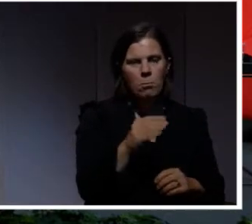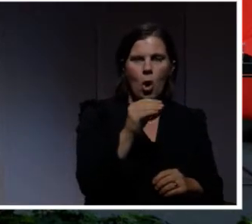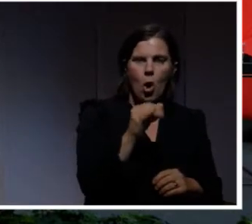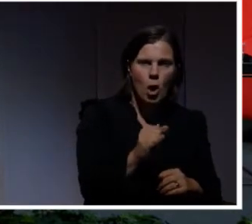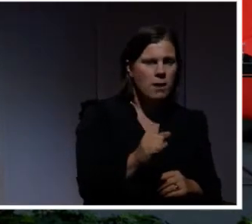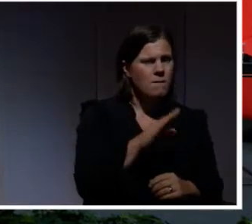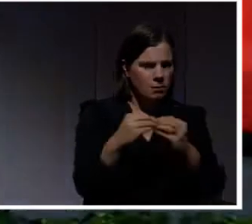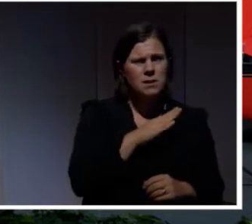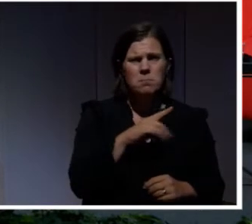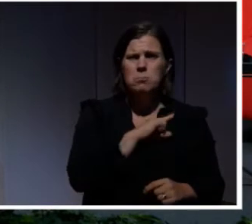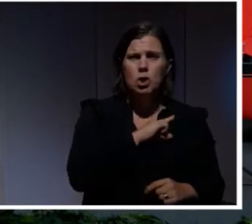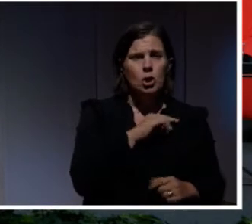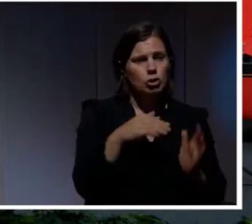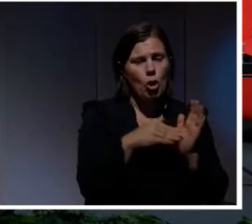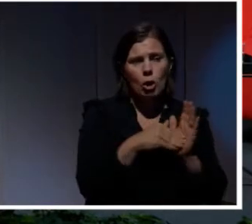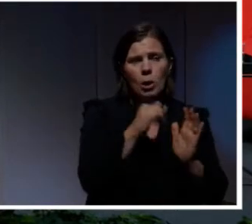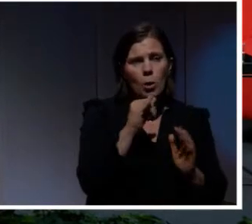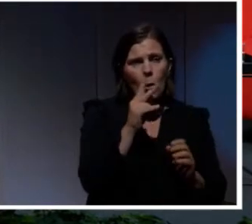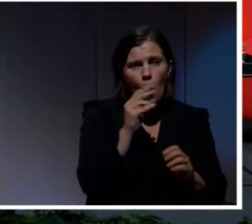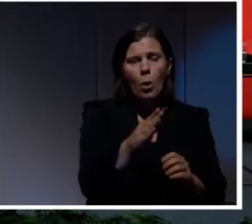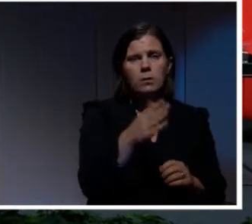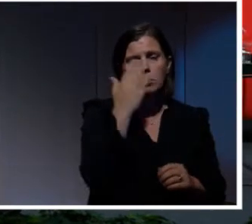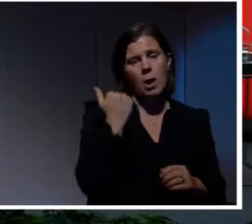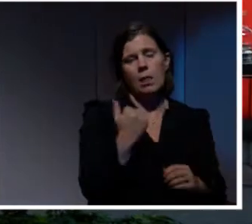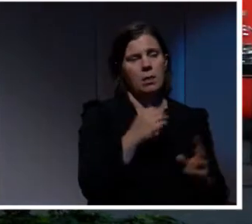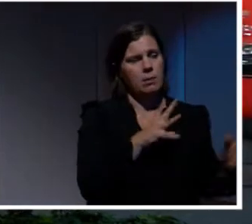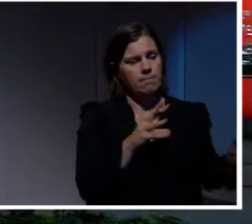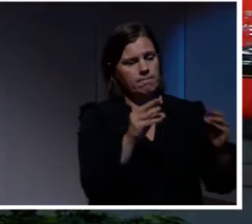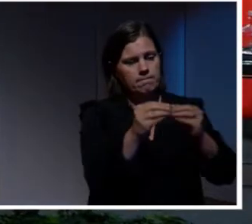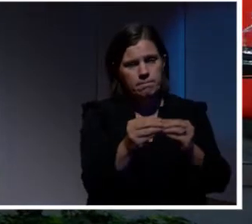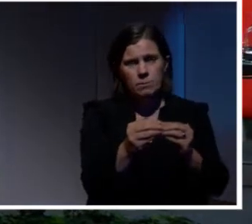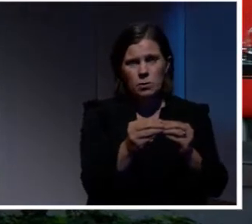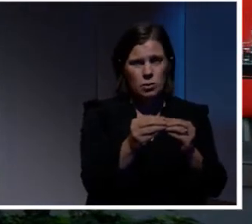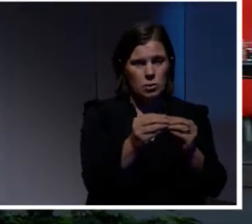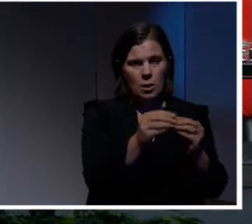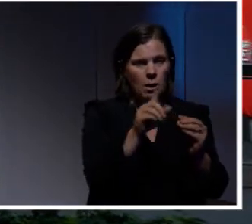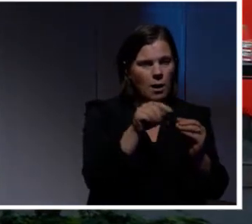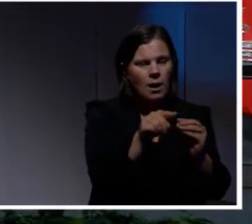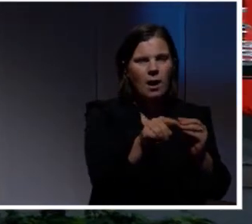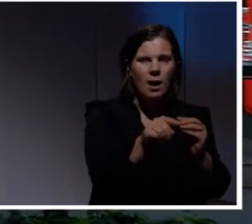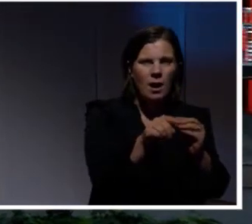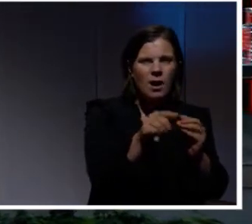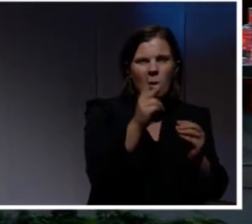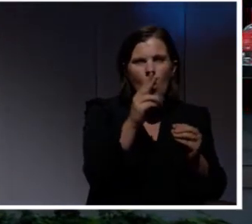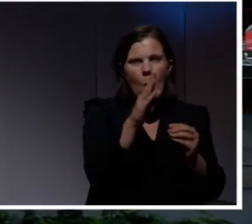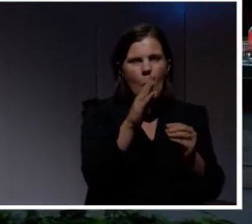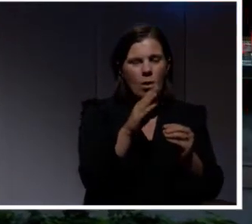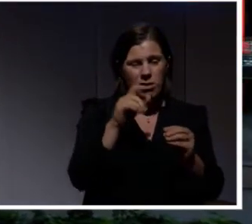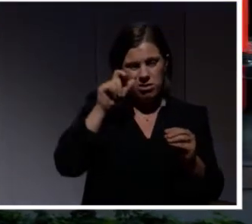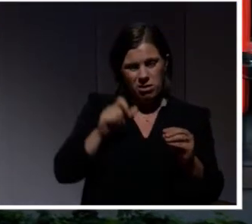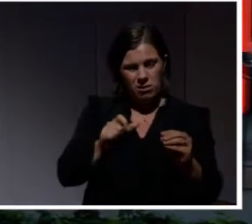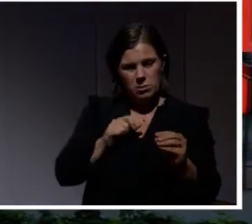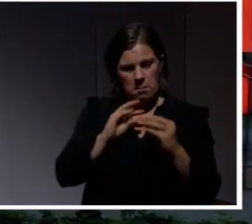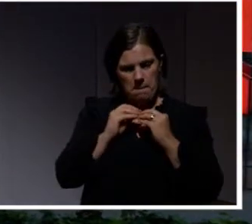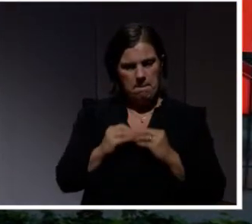otroligt mycket skadlig kod som man kan sammanställa och göra. Den här riktigt, riktigt pricksäkra, nischade kodsnutten som gör